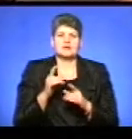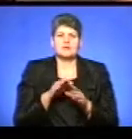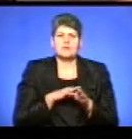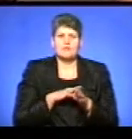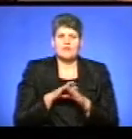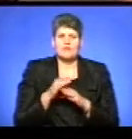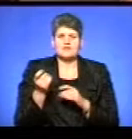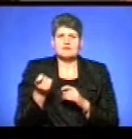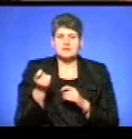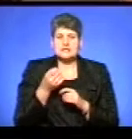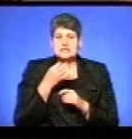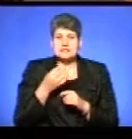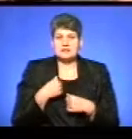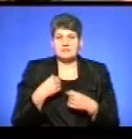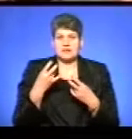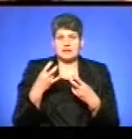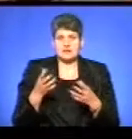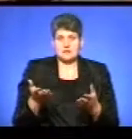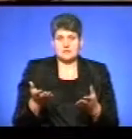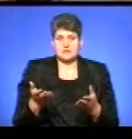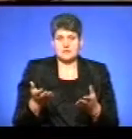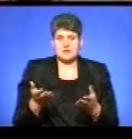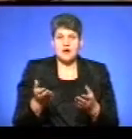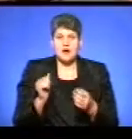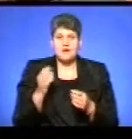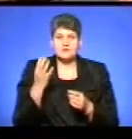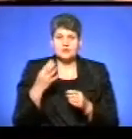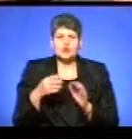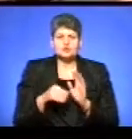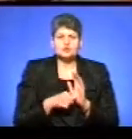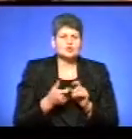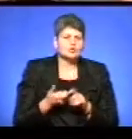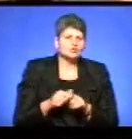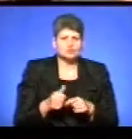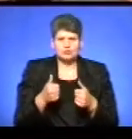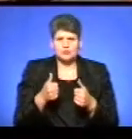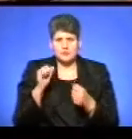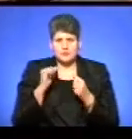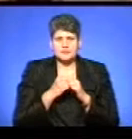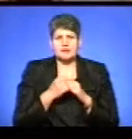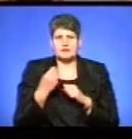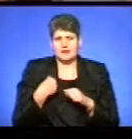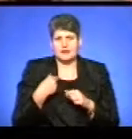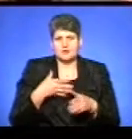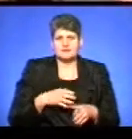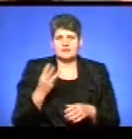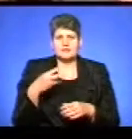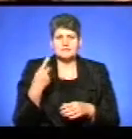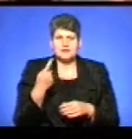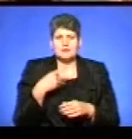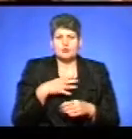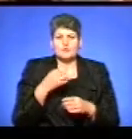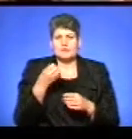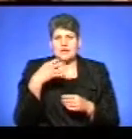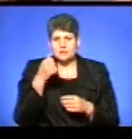пшеницею, розуміють, сказали, що нам не треба. А 46-й рік я дуже добре пам'ятаю, бо я з 31-го, мені було 15 років, як до